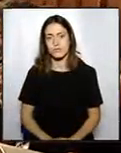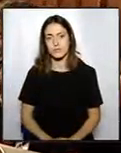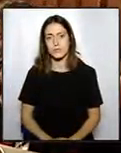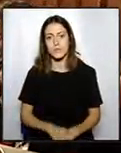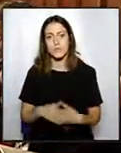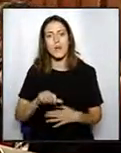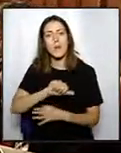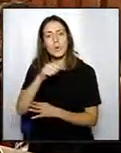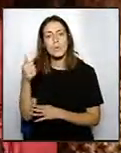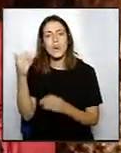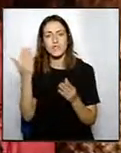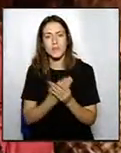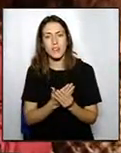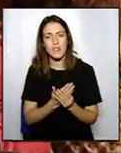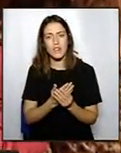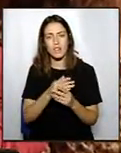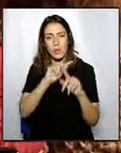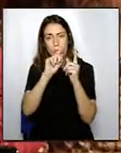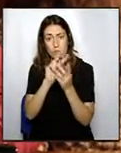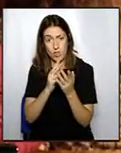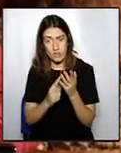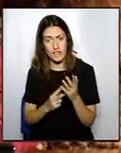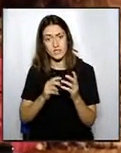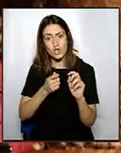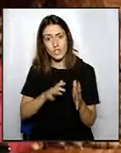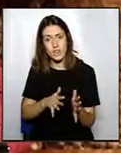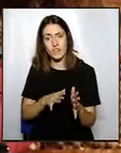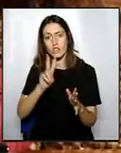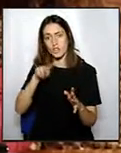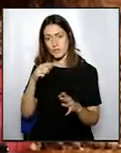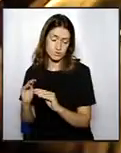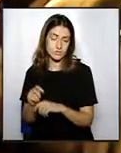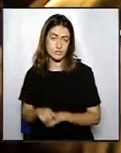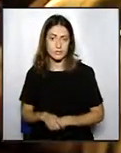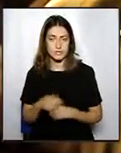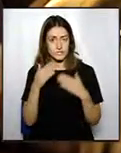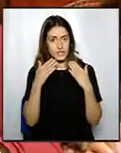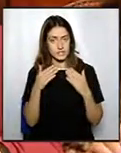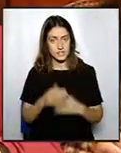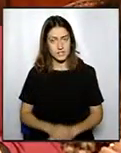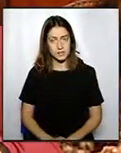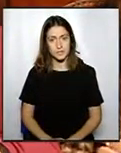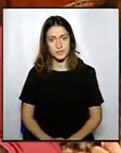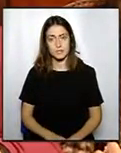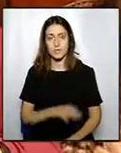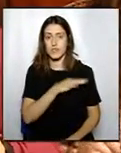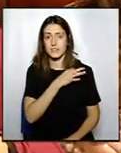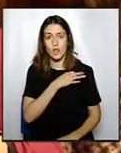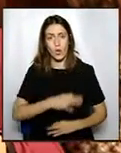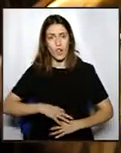Aprovar l'expedient de modificació de crèdits 15-2011 del pressupost de l'Ajuntament. Senyor Anglada.